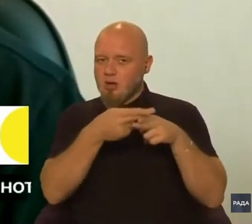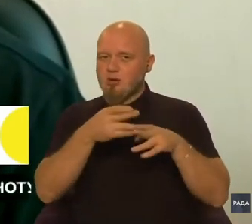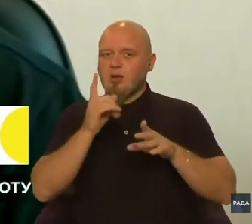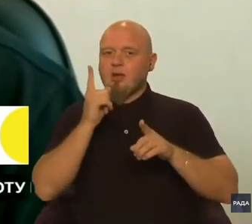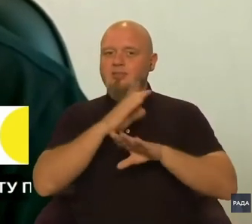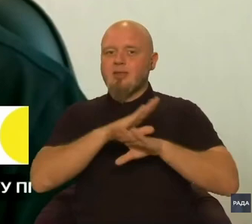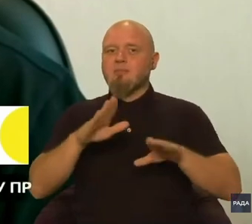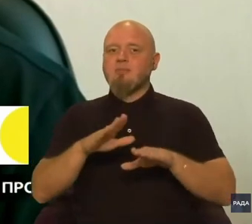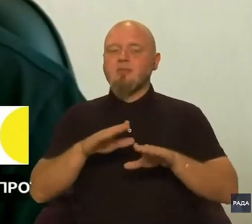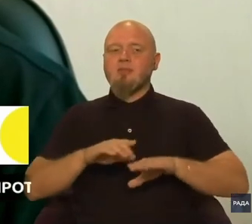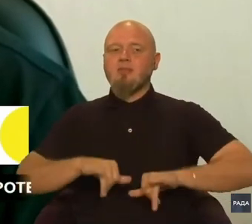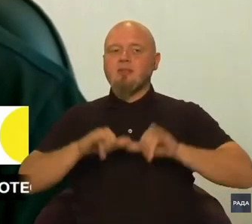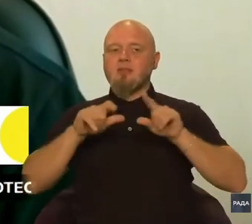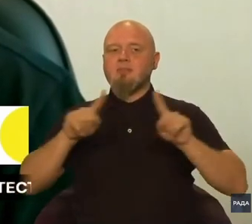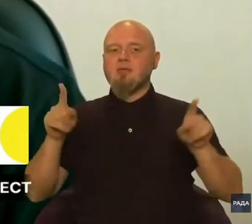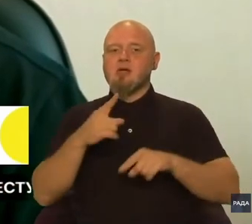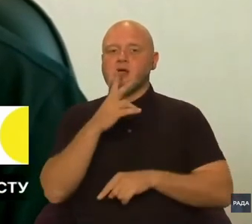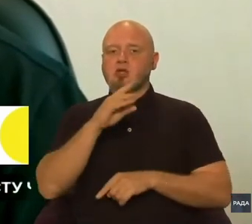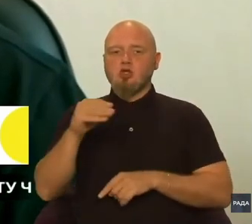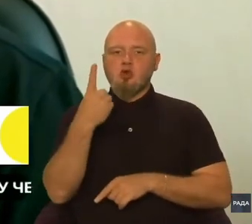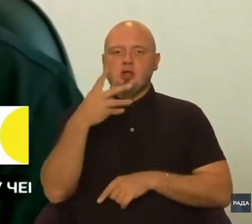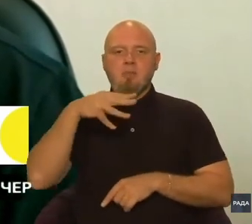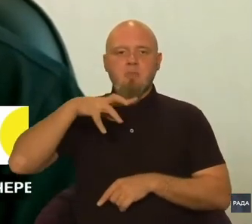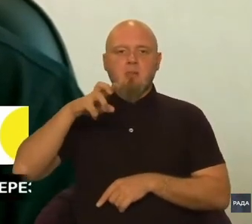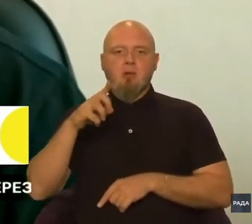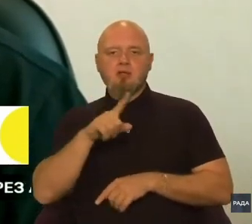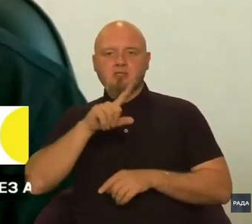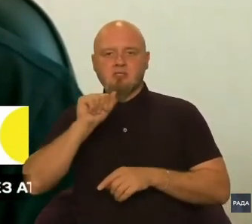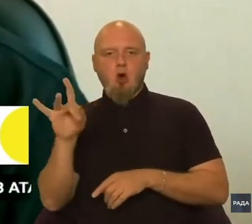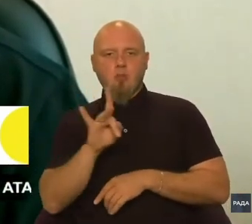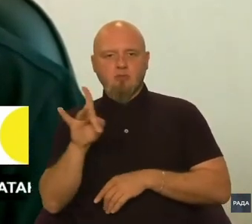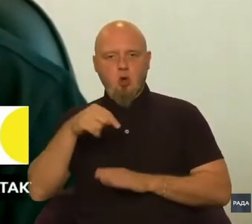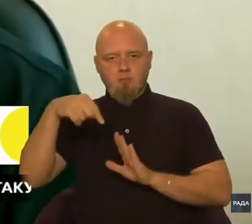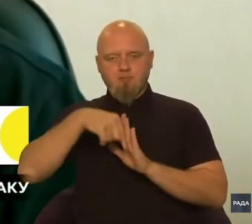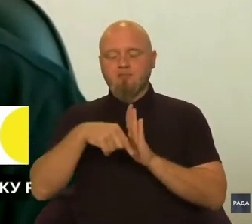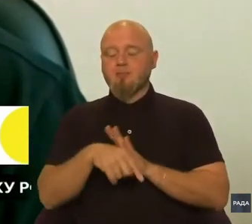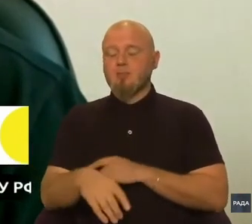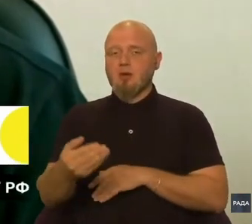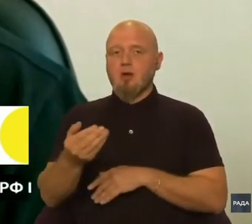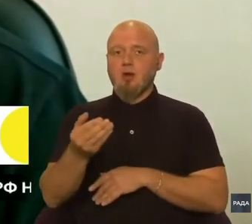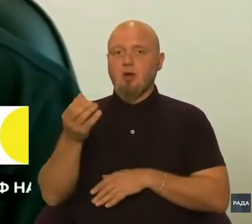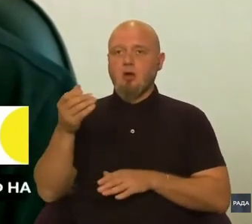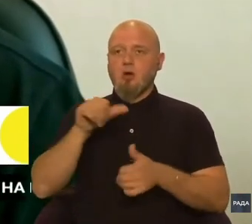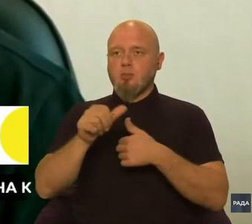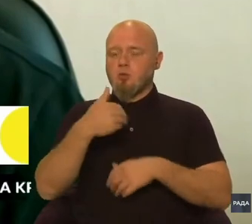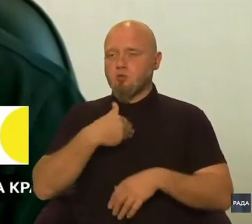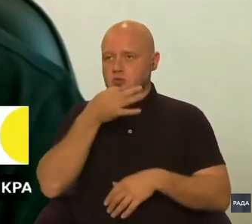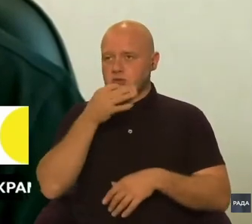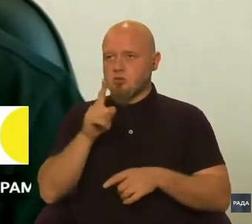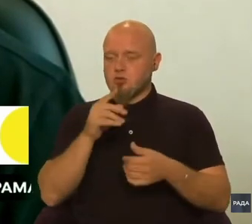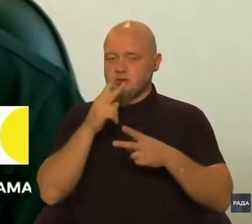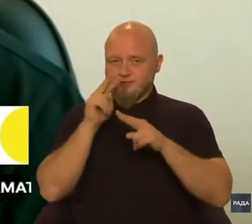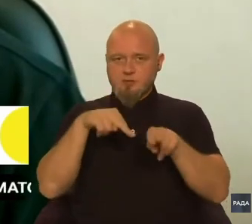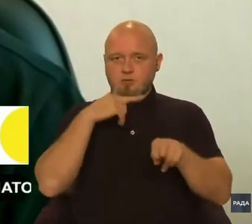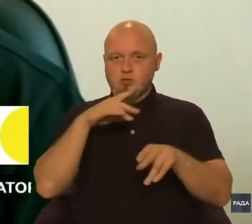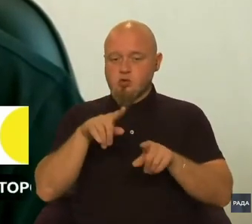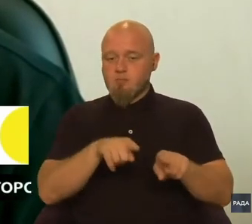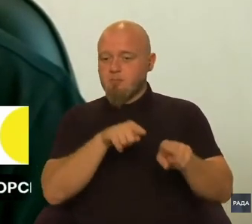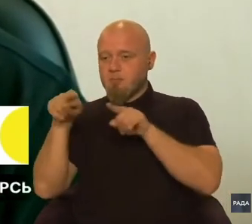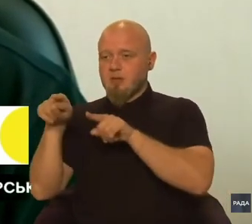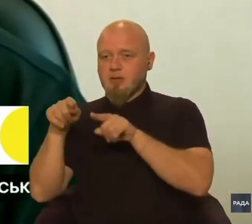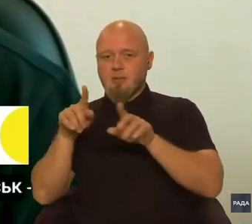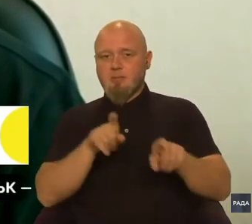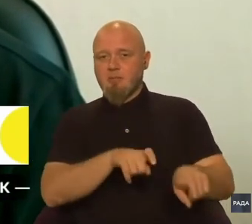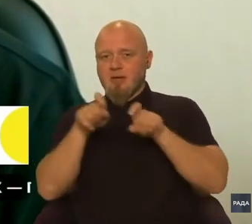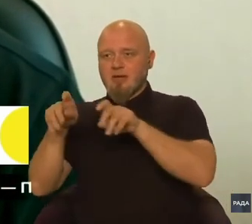один мегабайт за обсягом. Окремо хочу сказати, що, зверніть, будь ласка, увагу, що перейти на посилання,